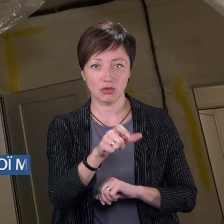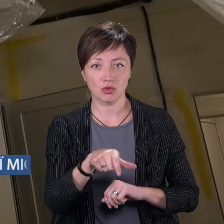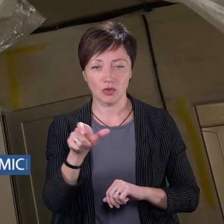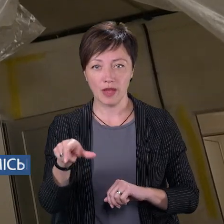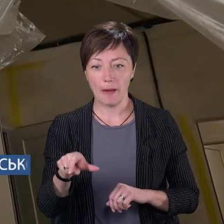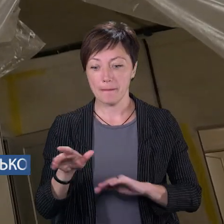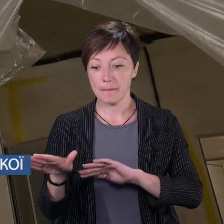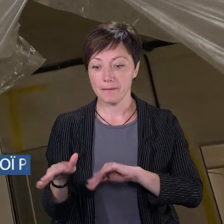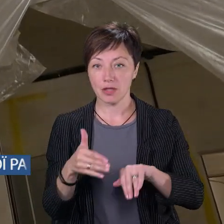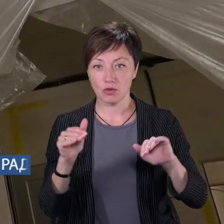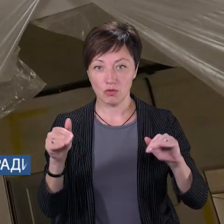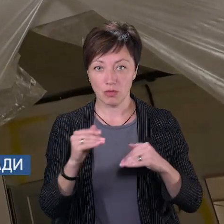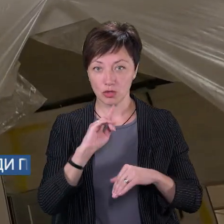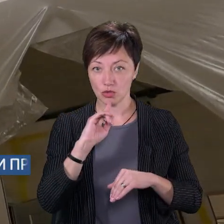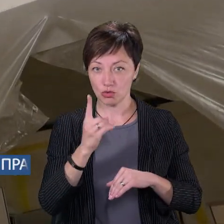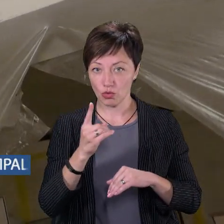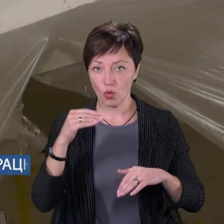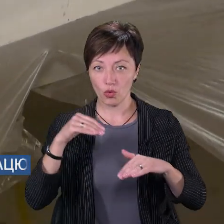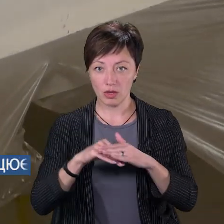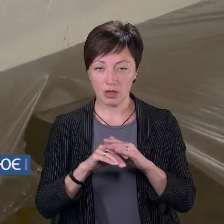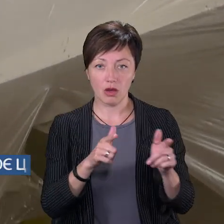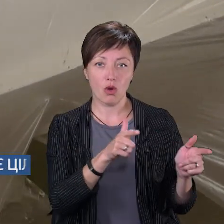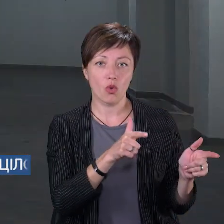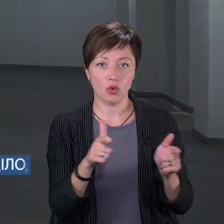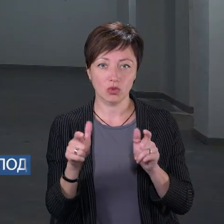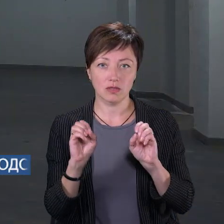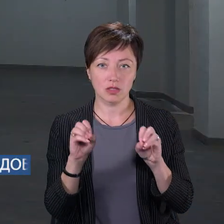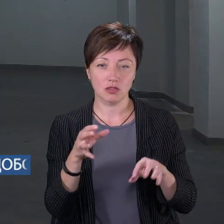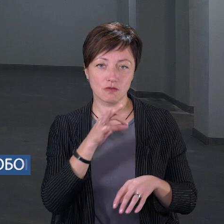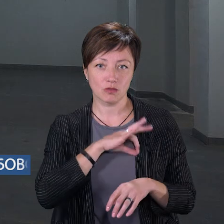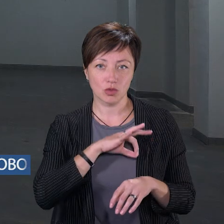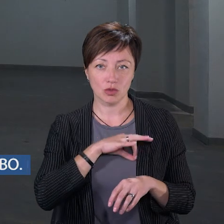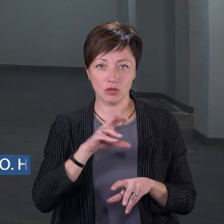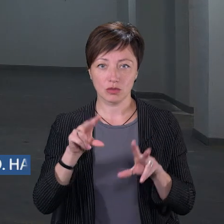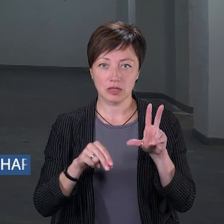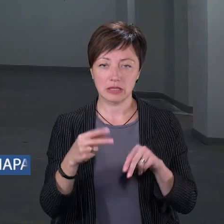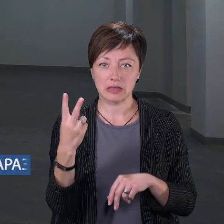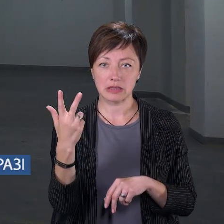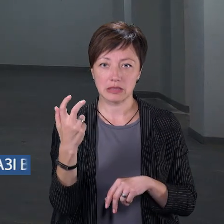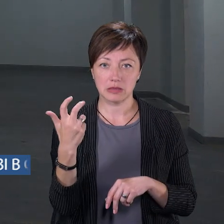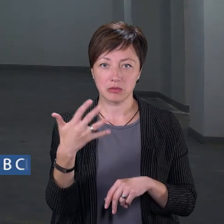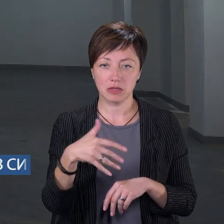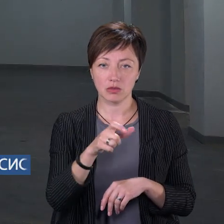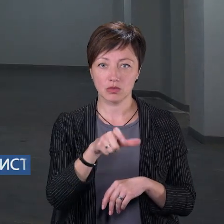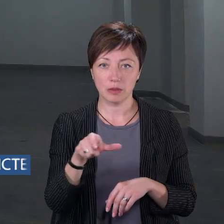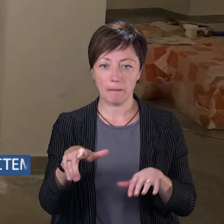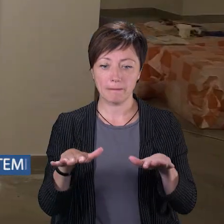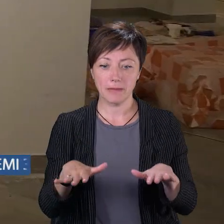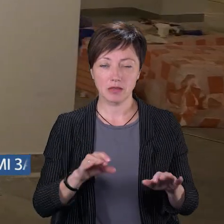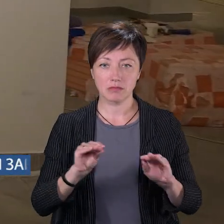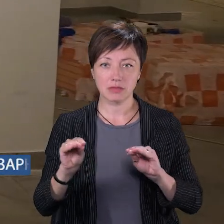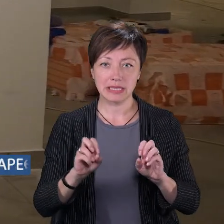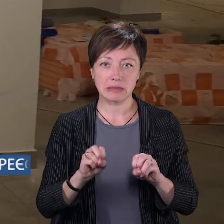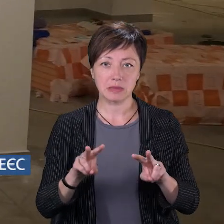Минуло менше року і укриття майже готове до здачі в експлуатацію. Воно розраховане на 350 осіб. 50 місць облаштують